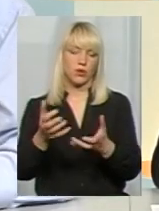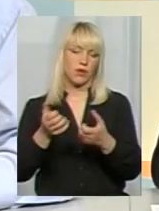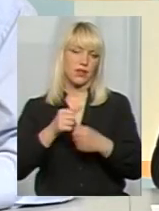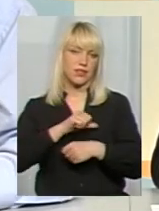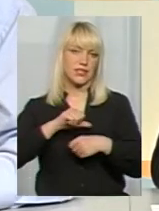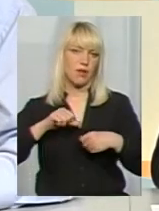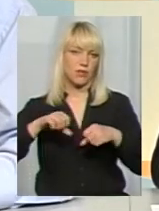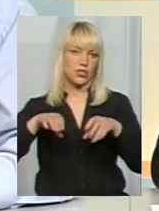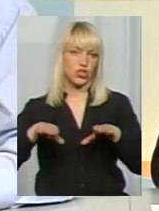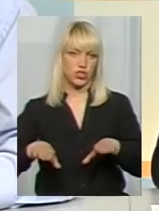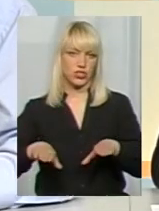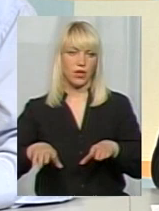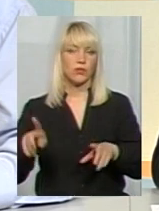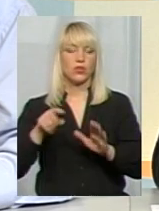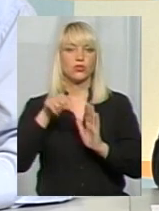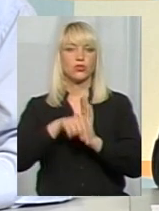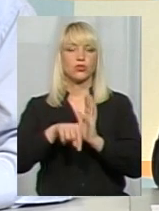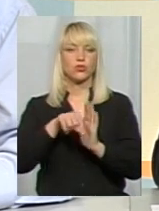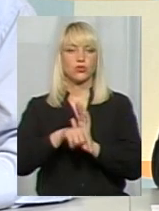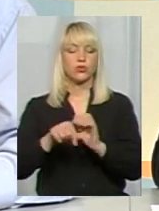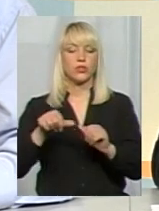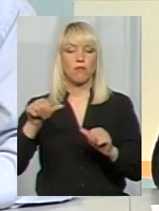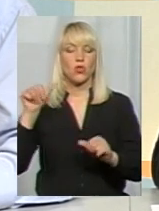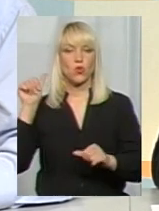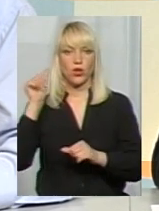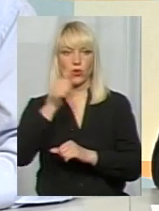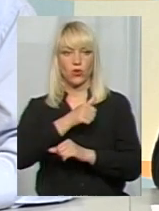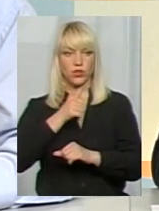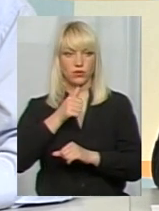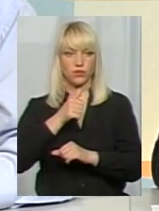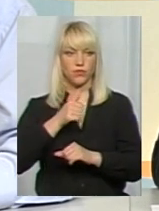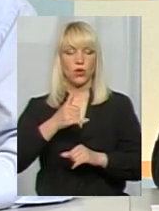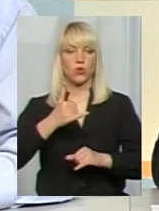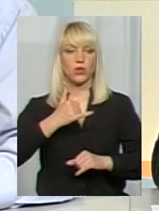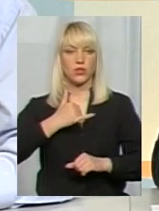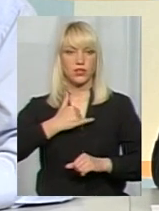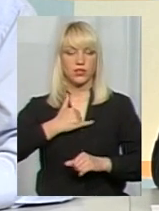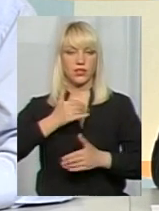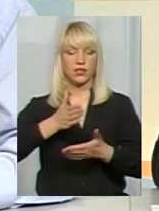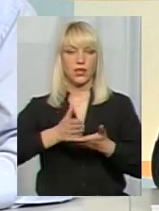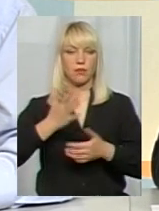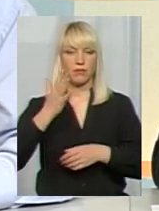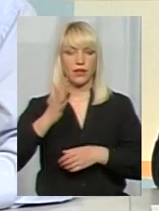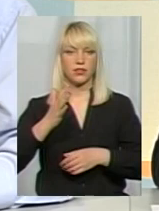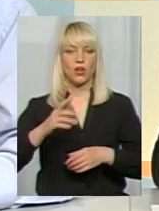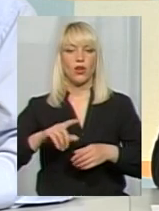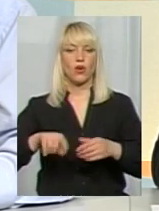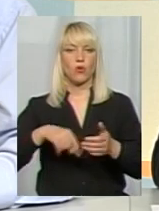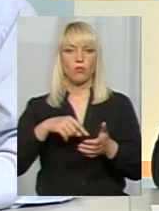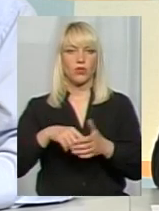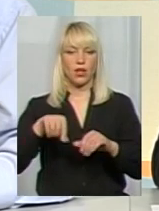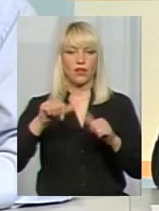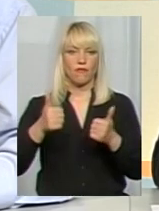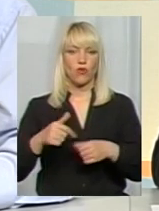ріження. Що стосується минулих років, в нас є 5 комунальні форми власності